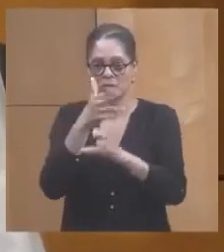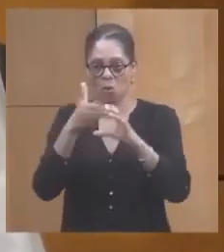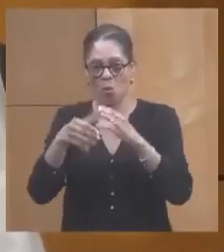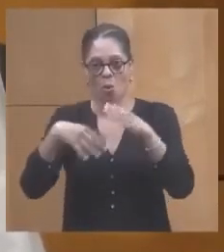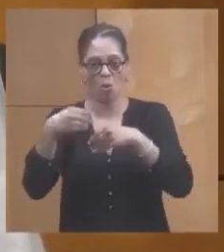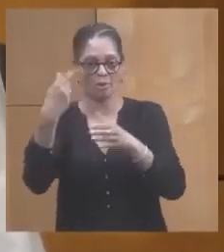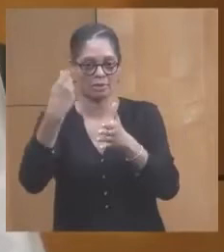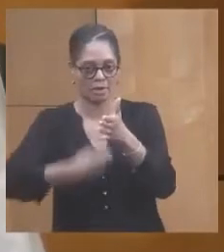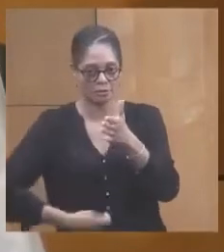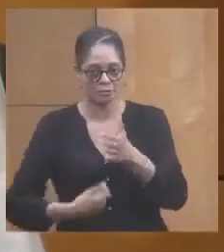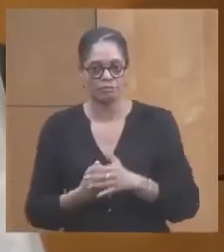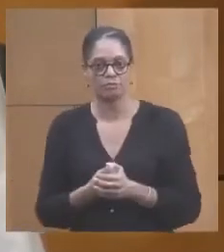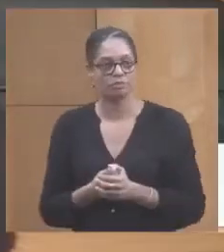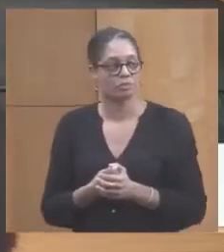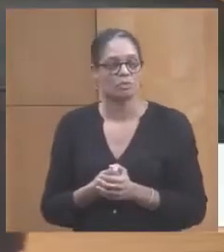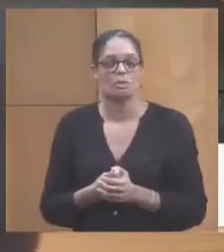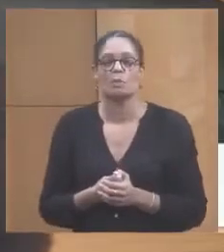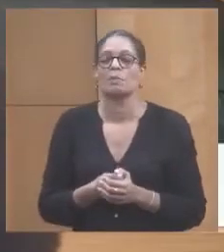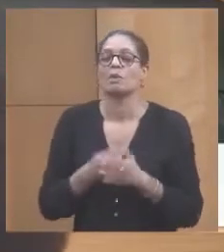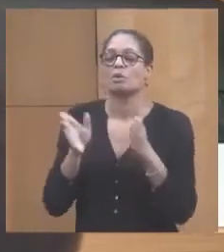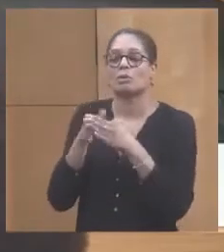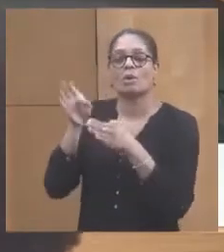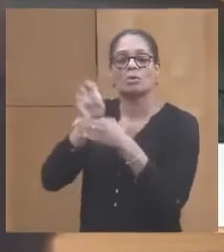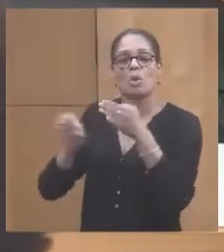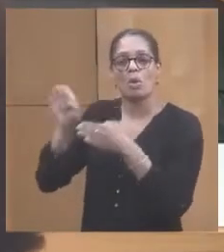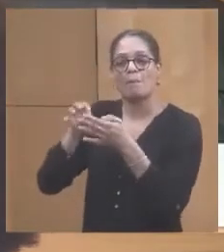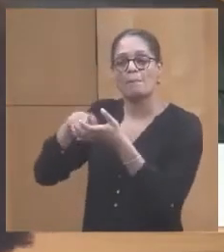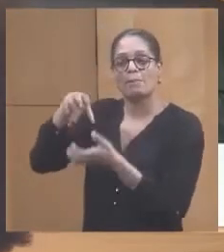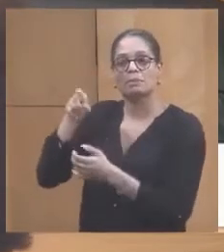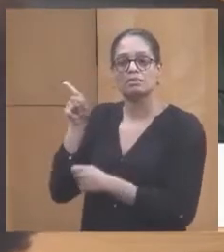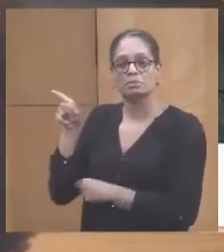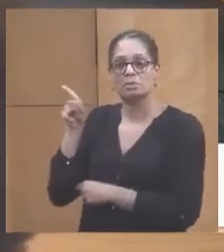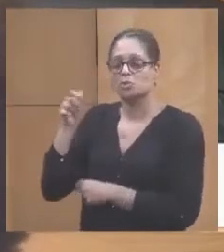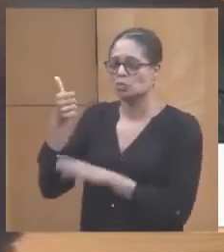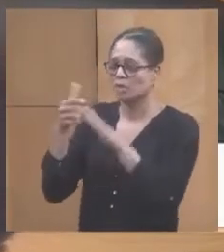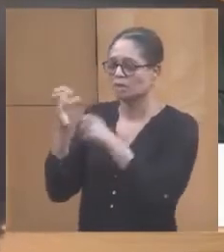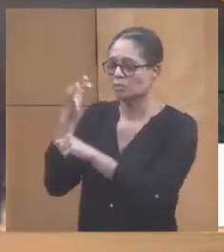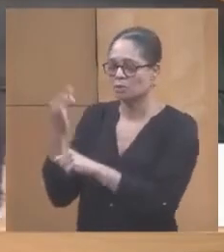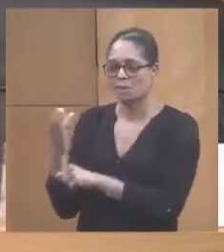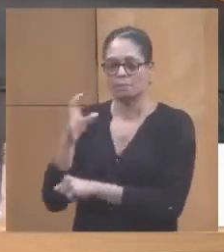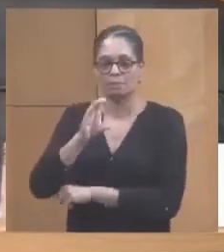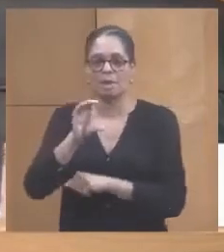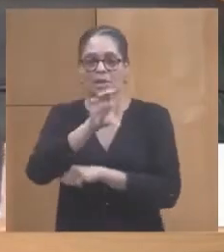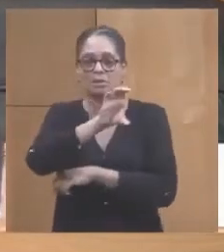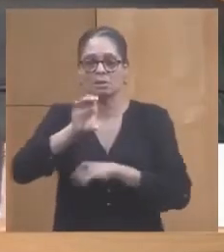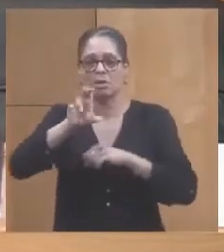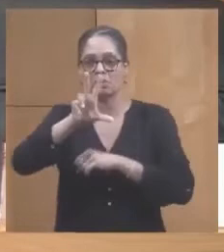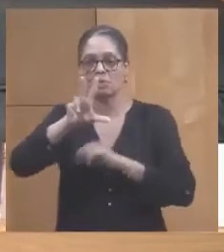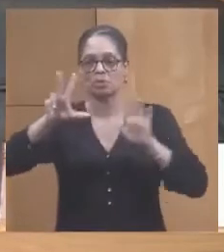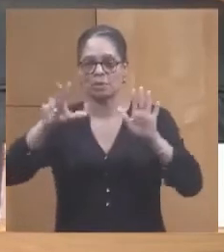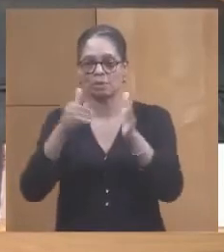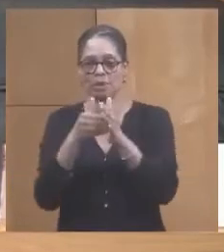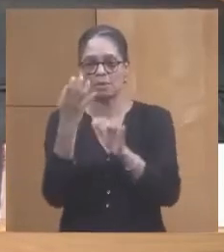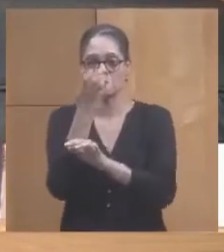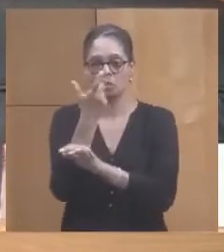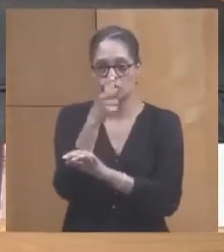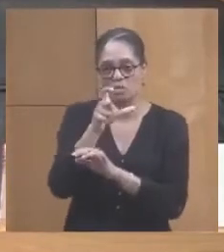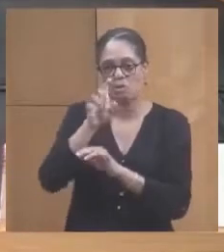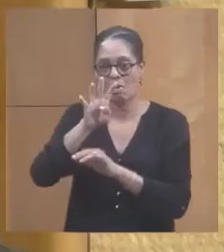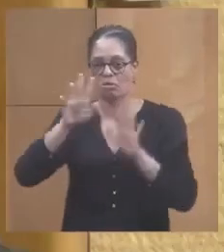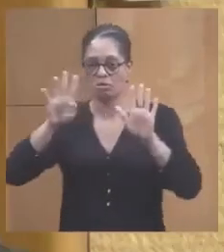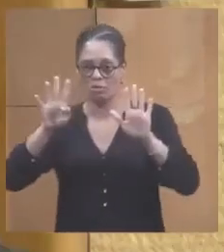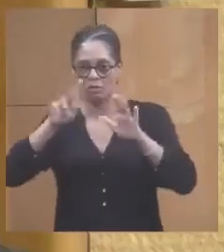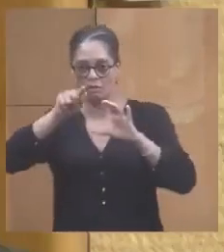hors taxes. La sollicitation auprès du FEAM, 60%, c'est 138 249 euros.